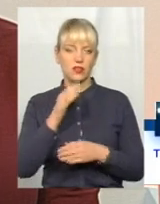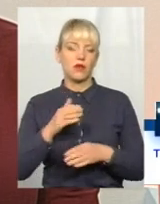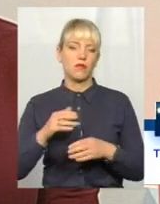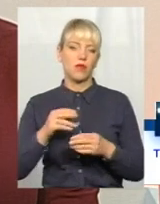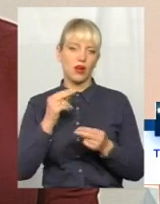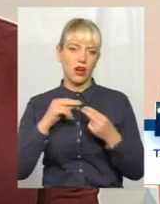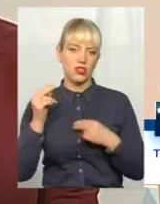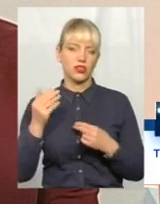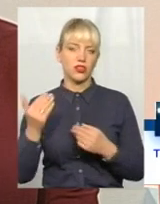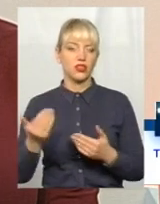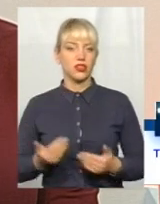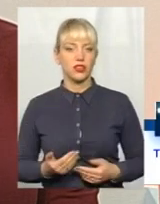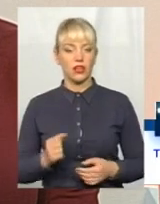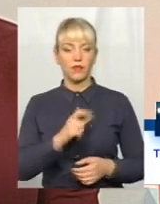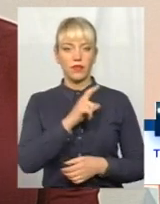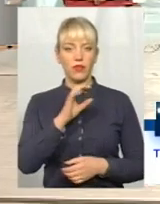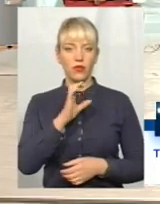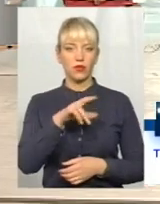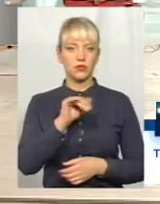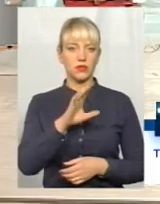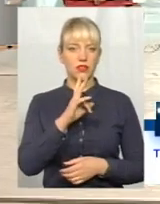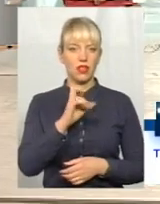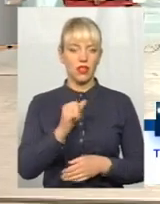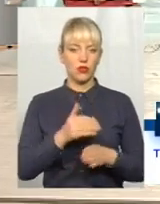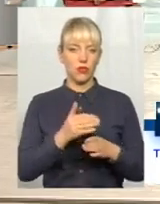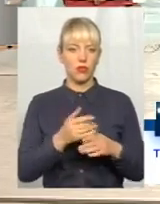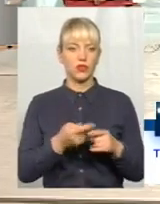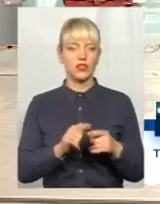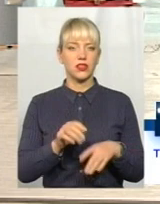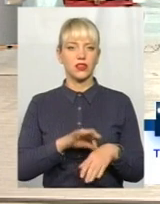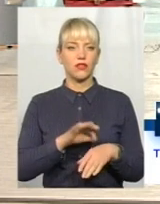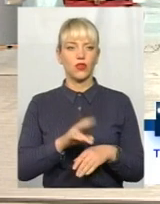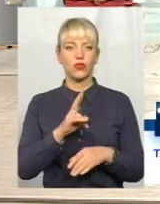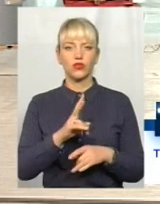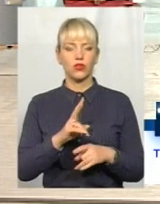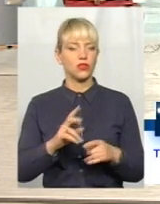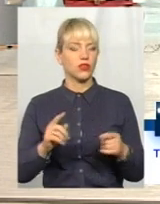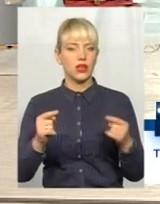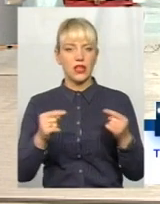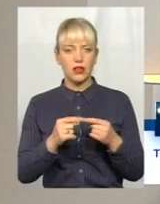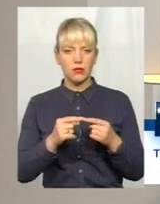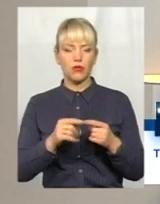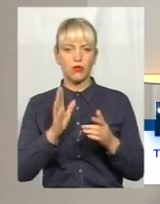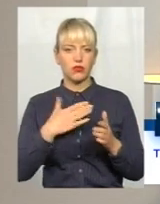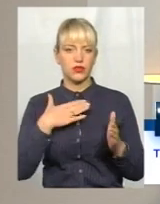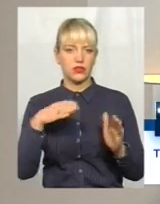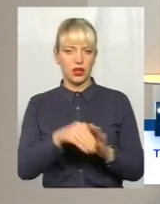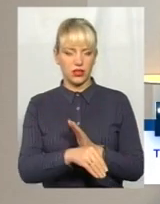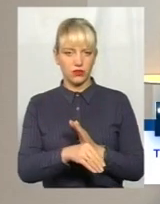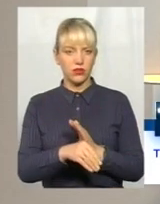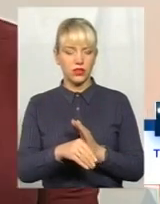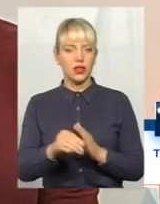життя. А хоспісна допомога – це ті хворі, які неминуче мають вже загинути, померти.